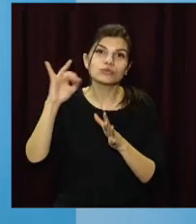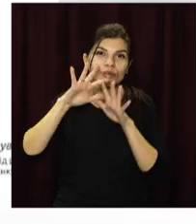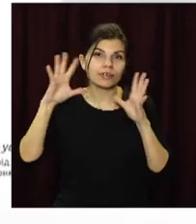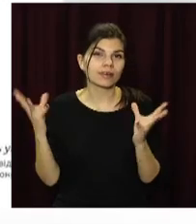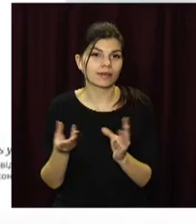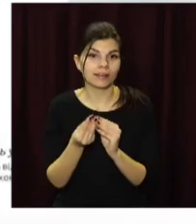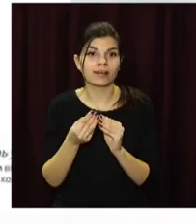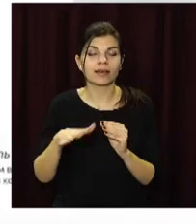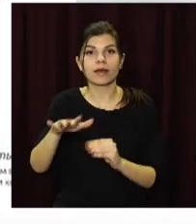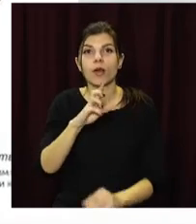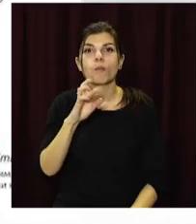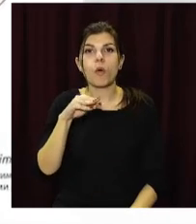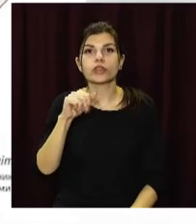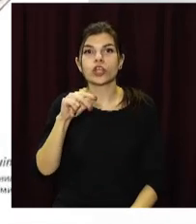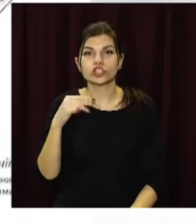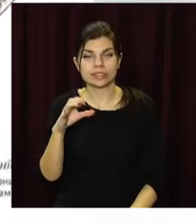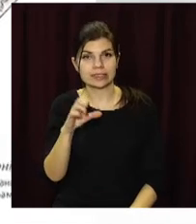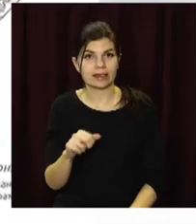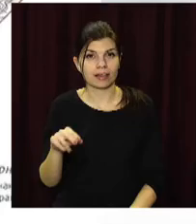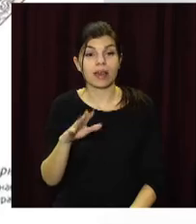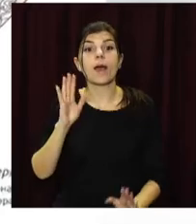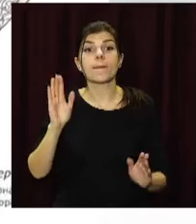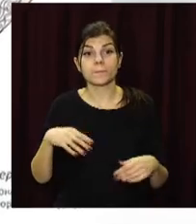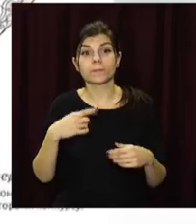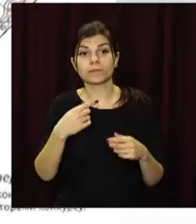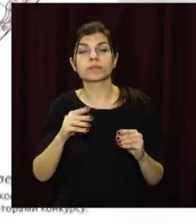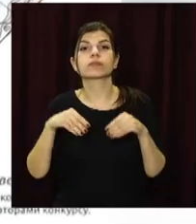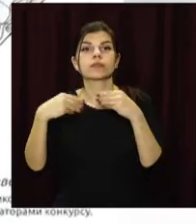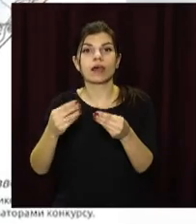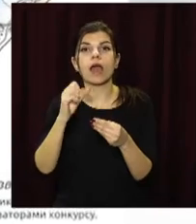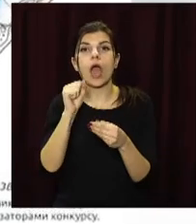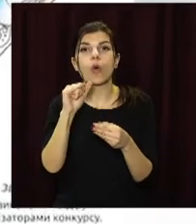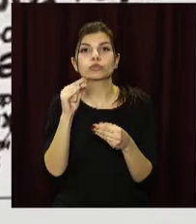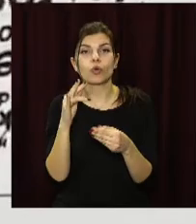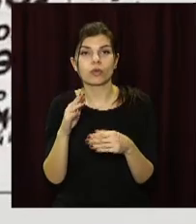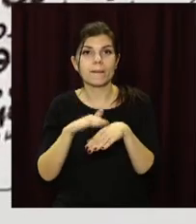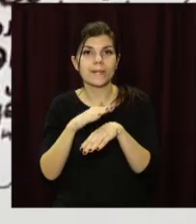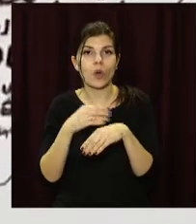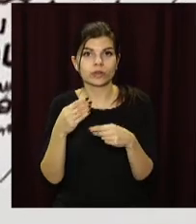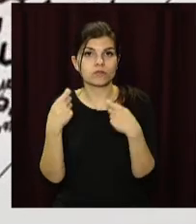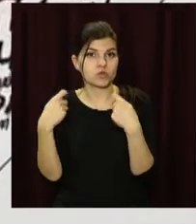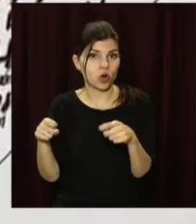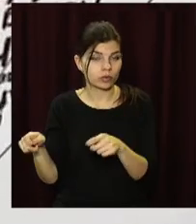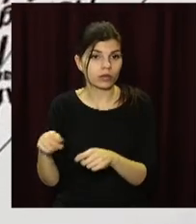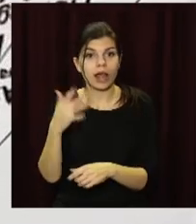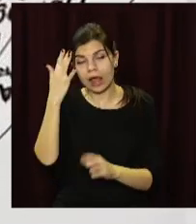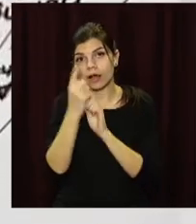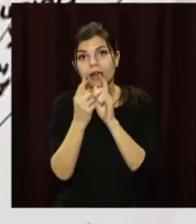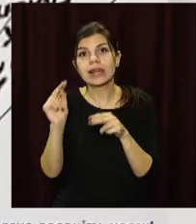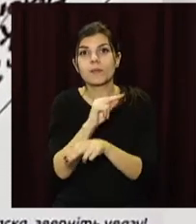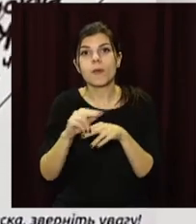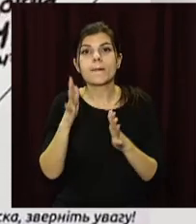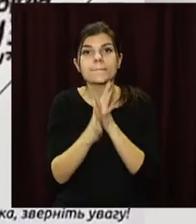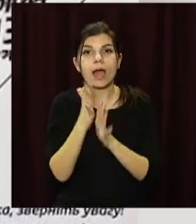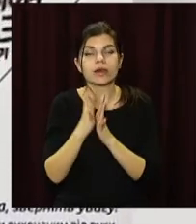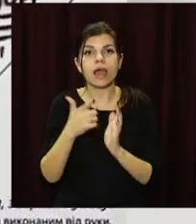експозиційній зоні ботанічного саду. Після чого їх продадуть на благодійному аукціоні. Отримані кошти спрямують на ремонт парку Гагаріна і